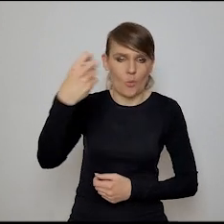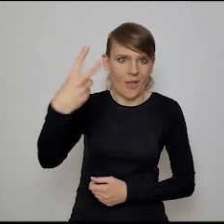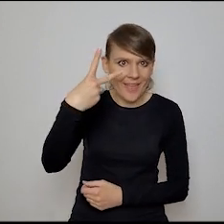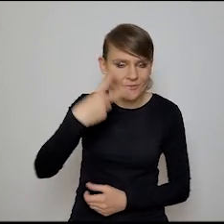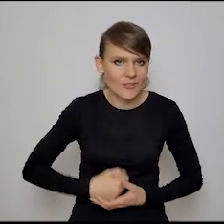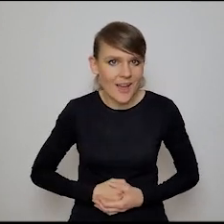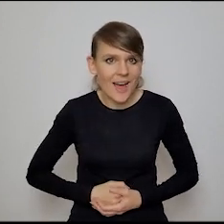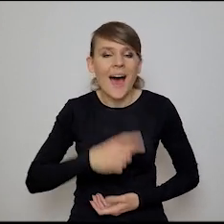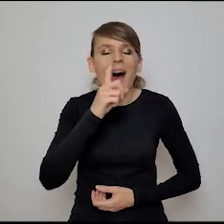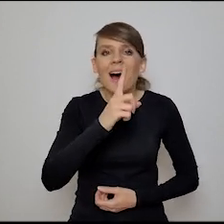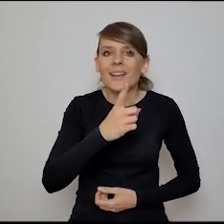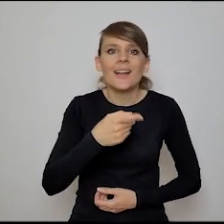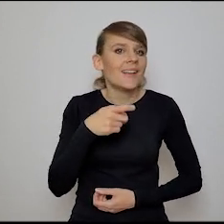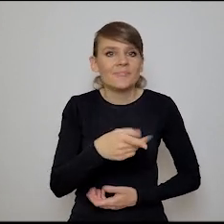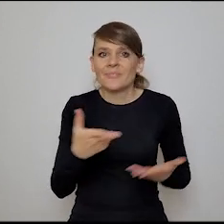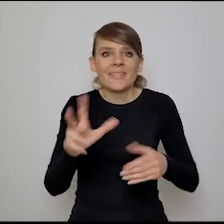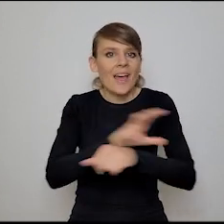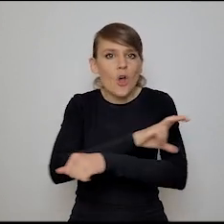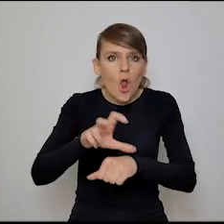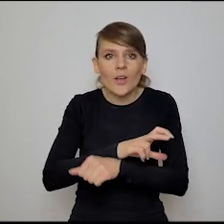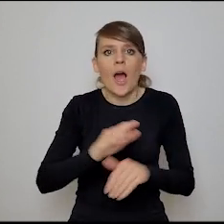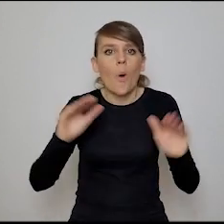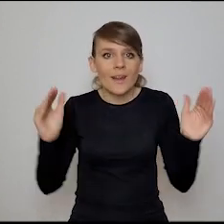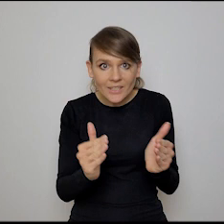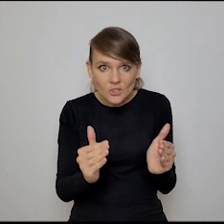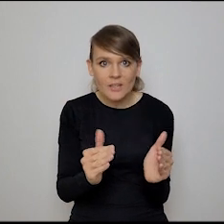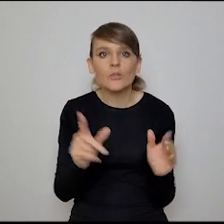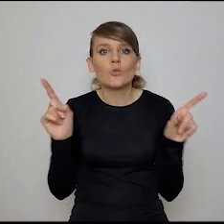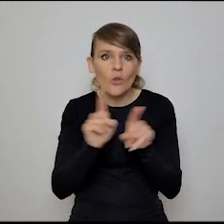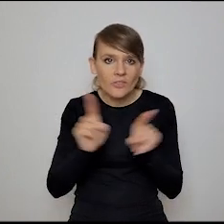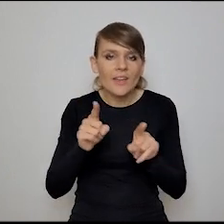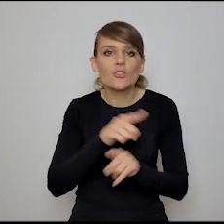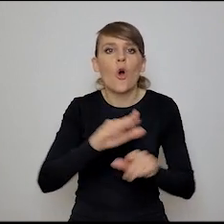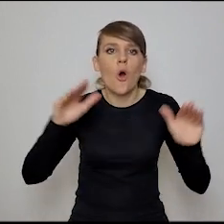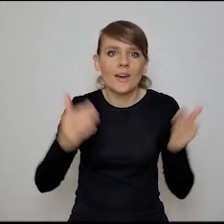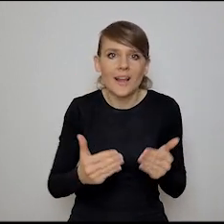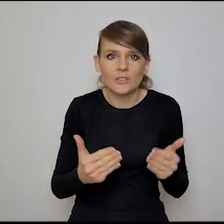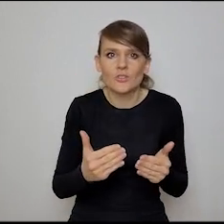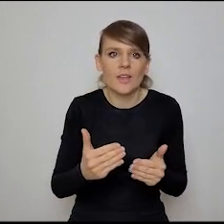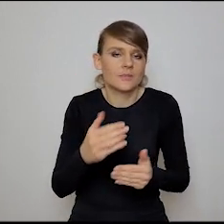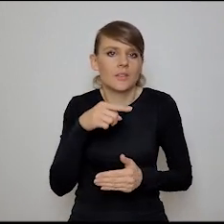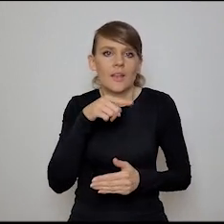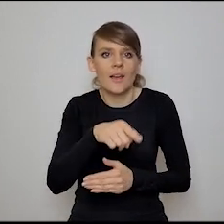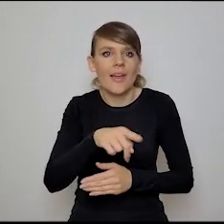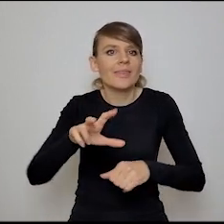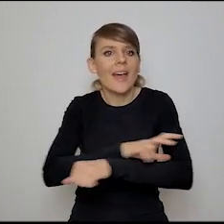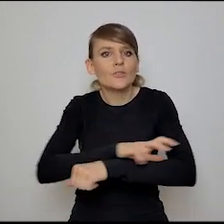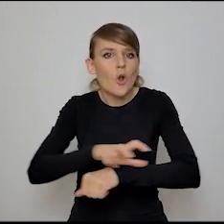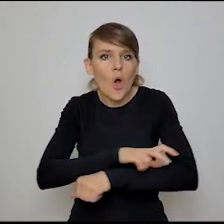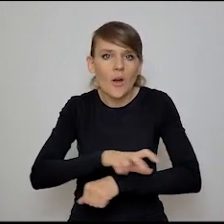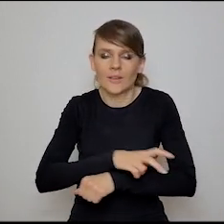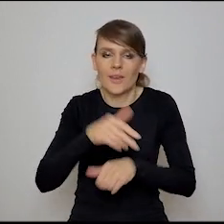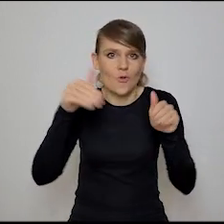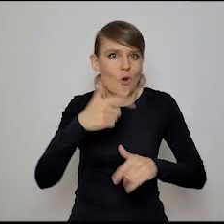to, że to trzeba sobie jasno powiedzieć, ograniczenia technologii to są też ograniczenia po prostu zasobów, którymi te technologie mielibyśmy